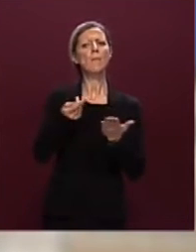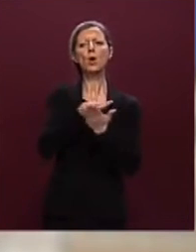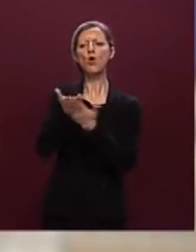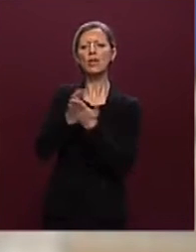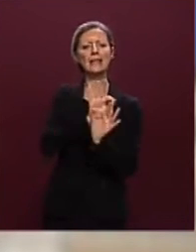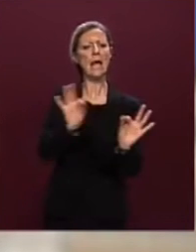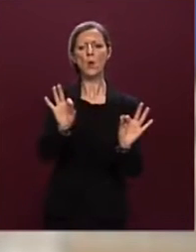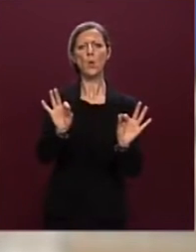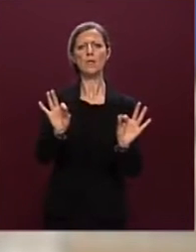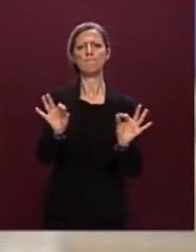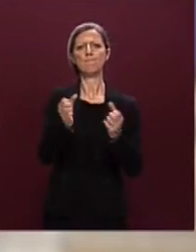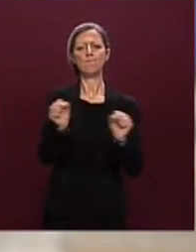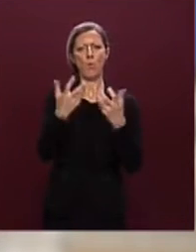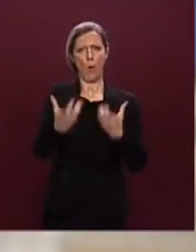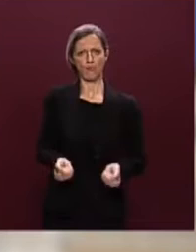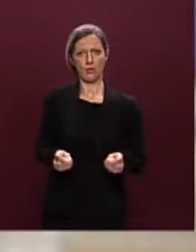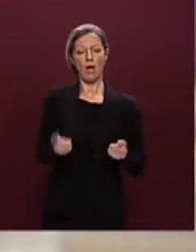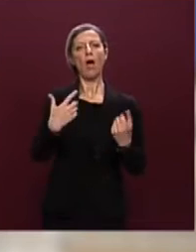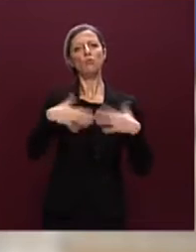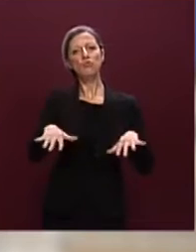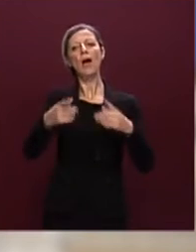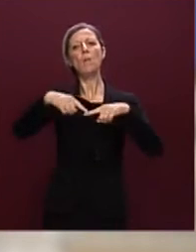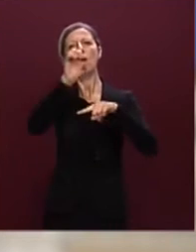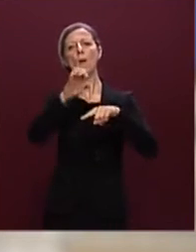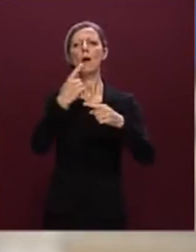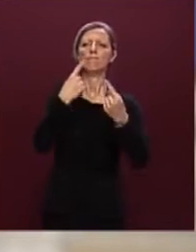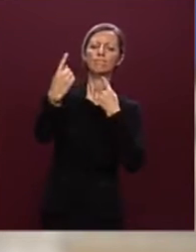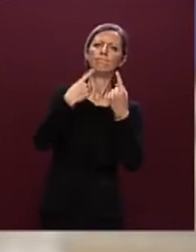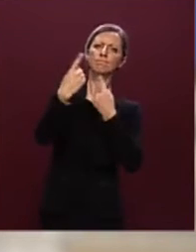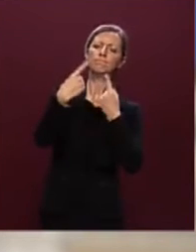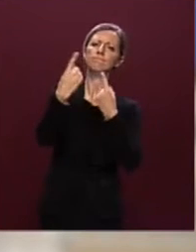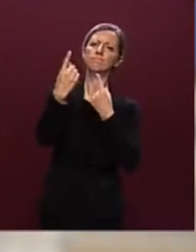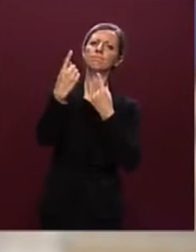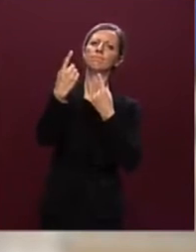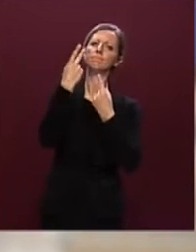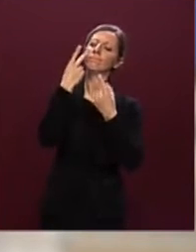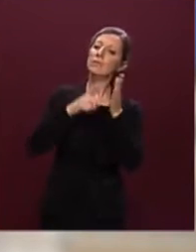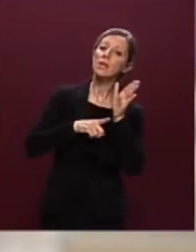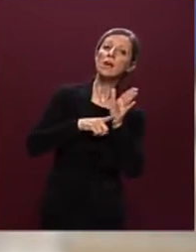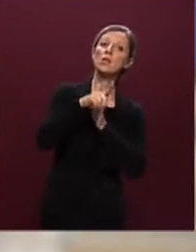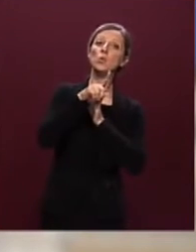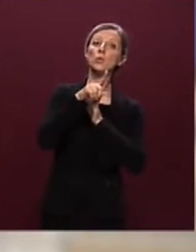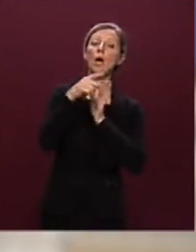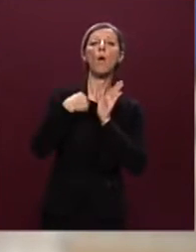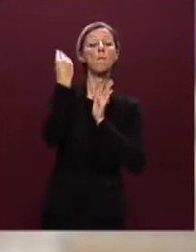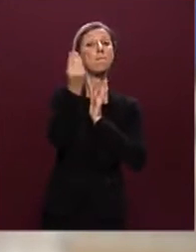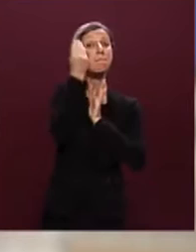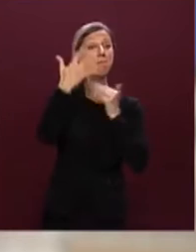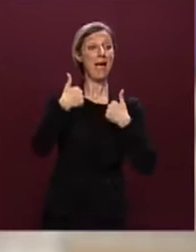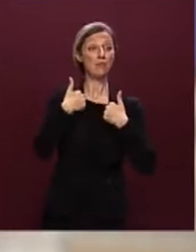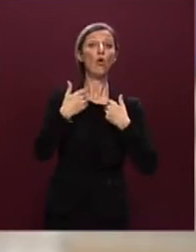Abbiamo avviato una fase di interlocuzione con la Commissione europea che ha prodotto un risultato che io ritengo sia